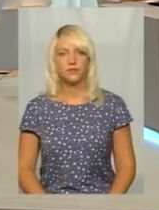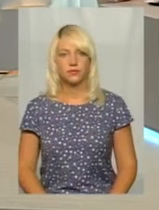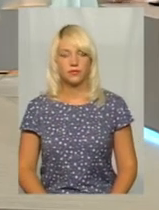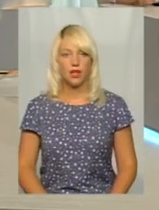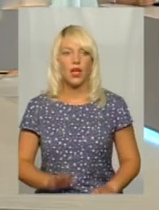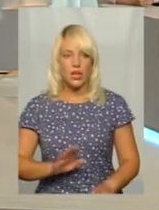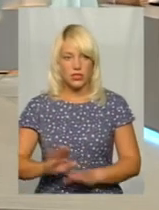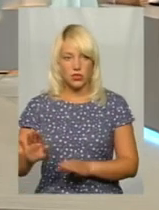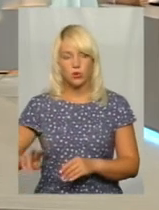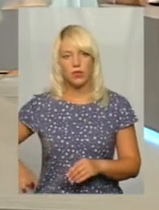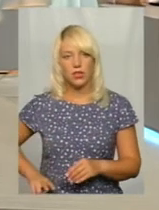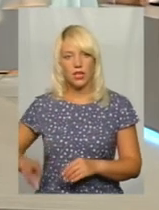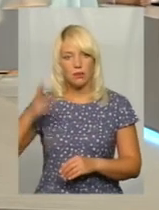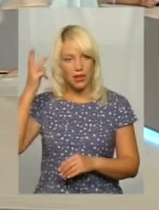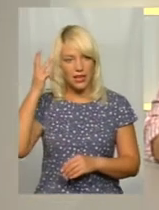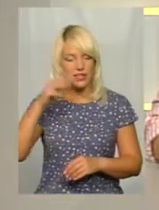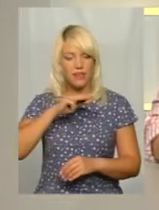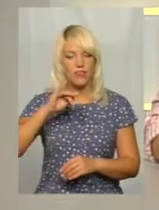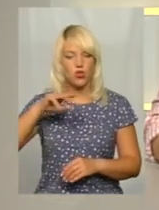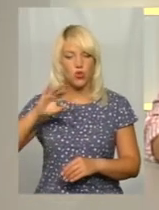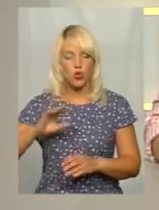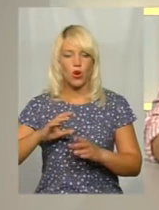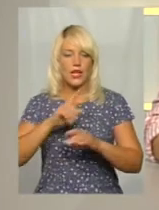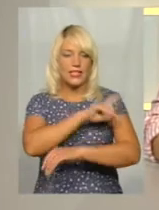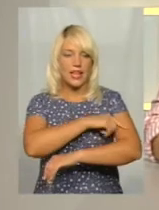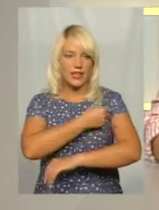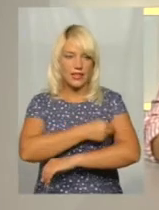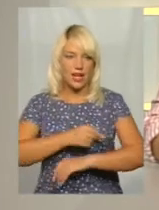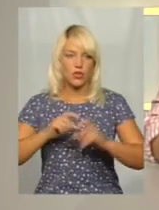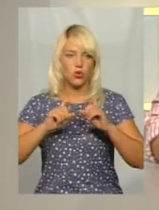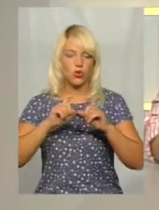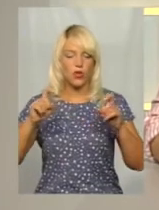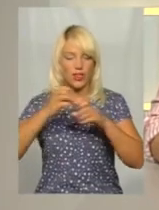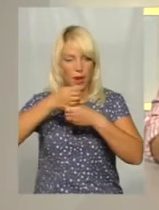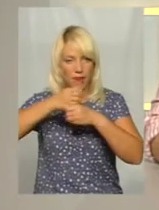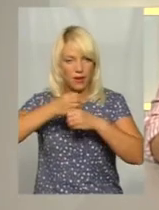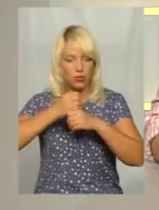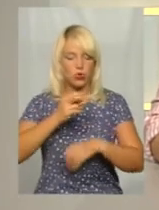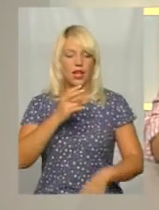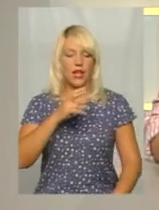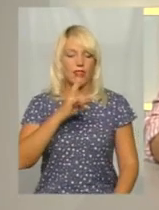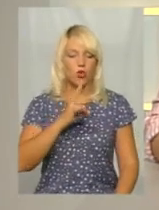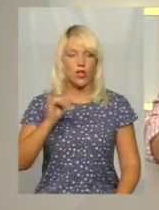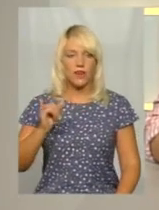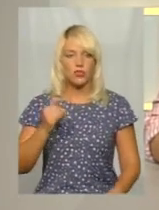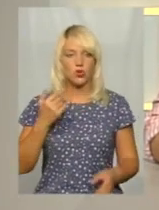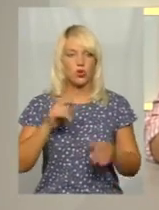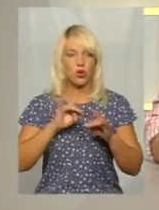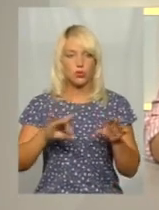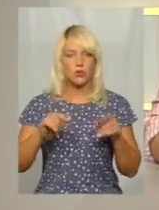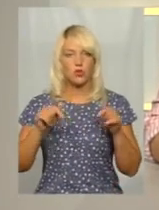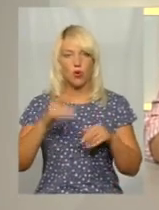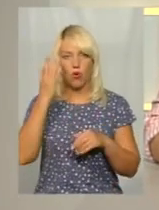Заступник директора Хмельницької обласної фітосанітарної лабораторії Ніаніла Івасюк нині розповіла, цього літа до них